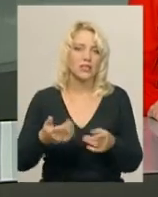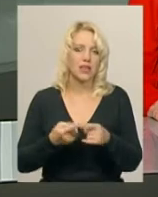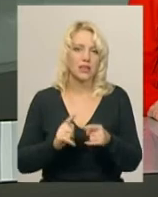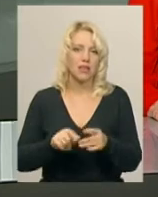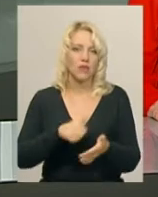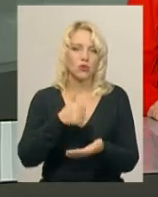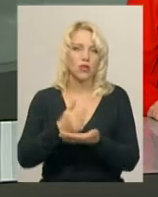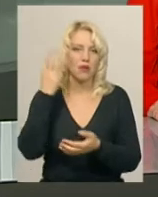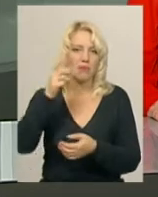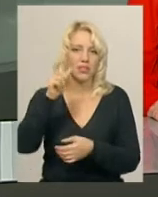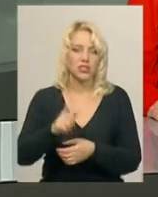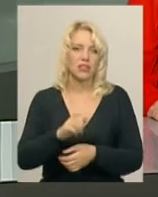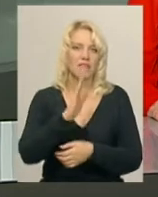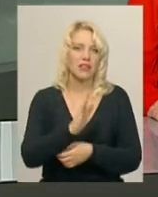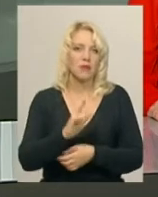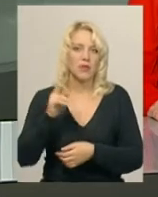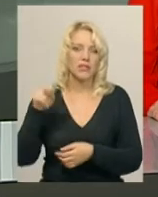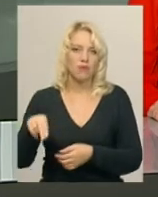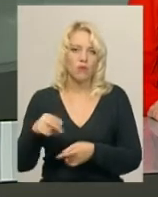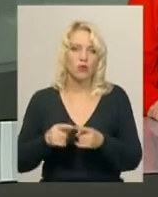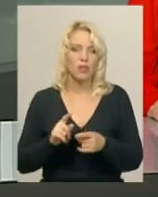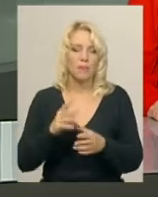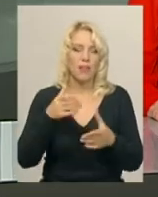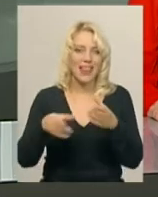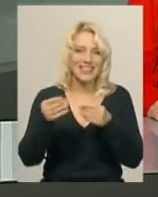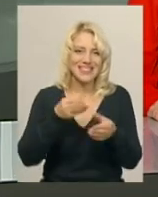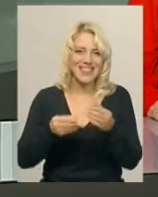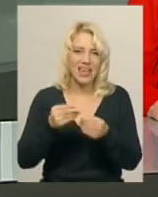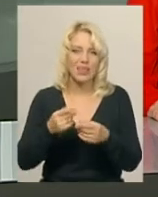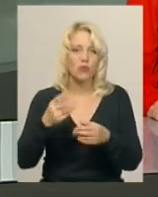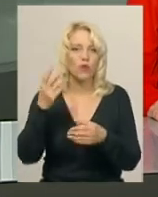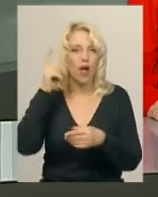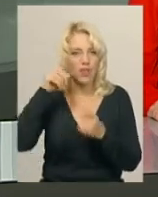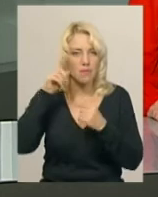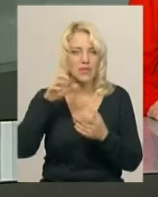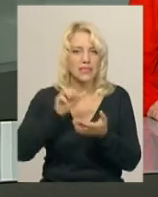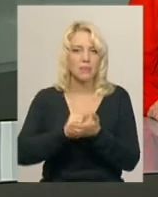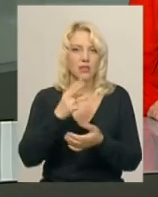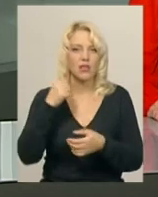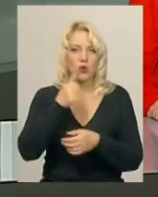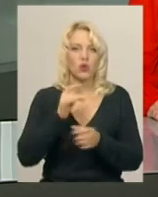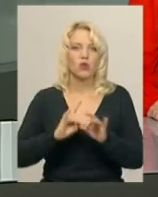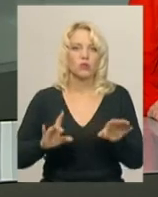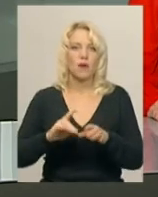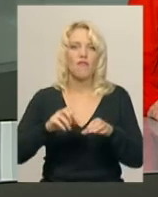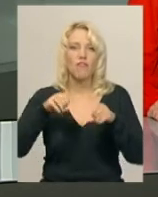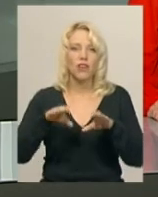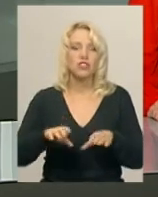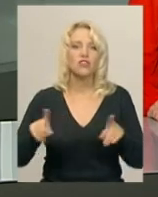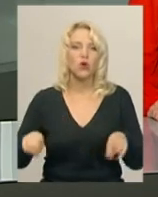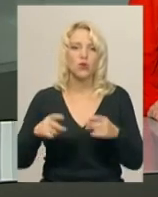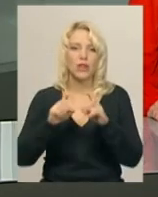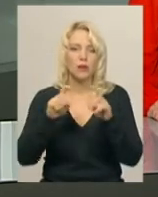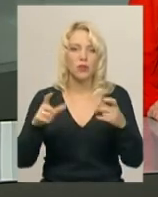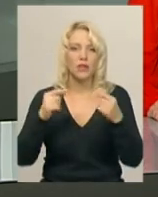Вадим Подзігун. Пластиліновою анімацією він займається упродовж трьох років. Розповідає, вирішив організувати лабораторію, де можна